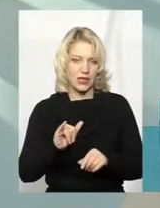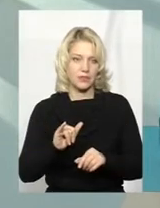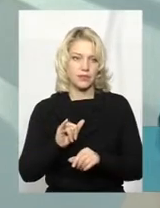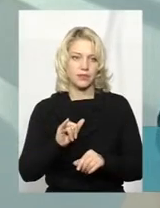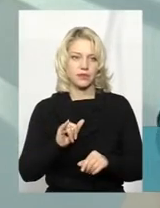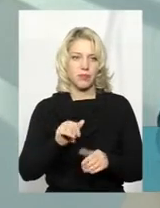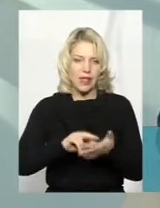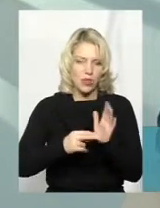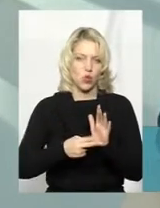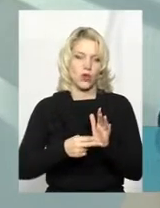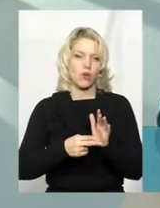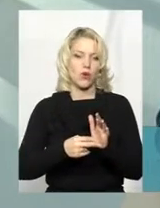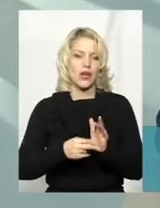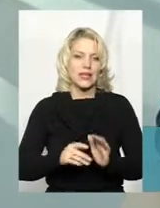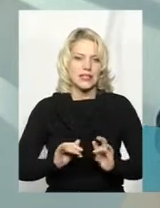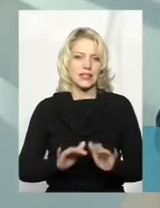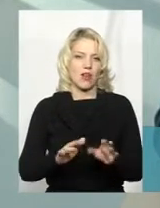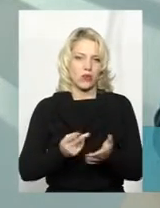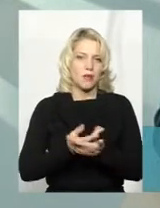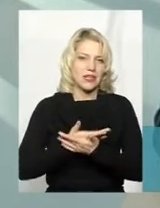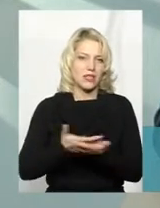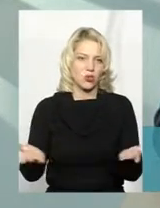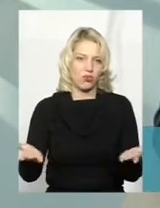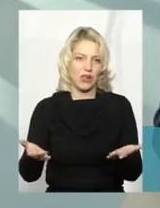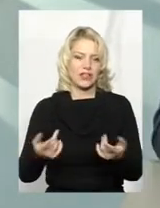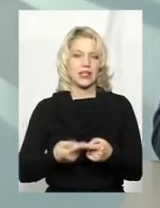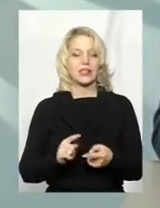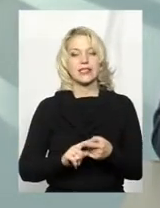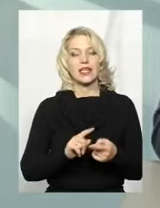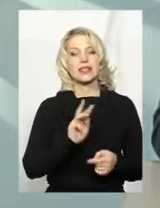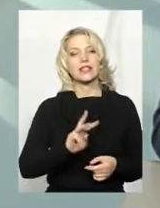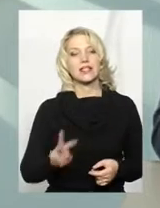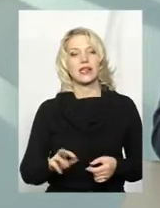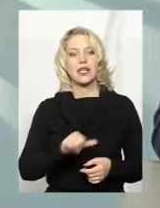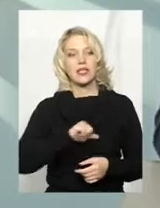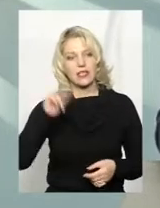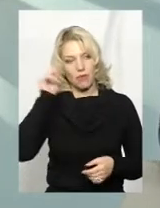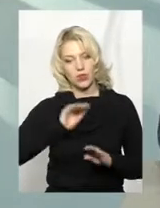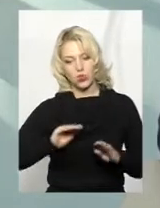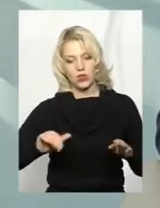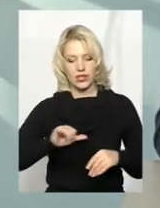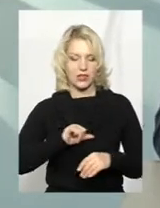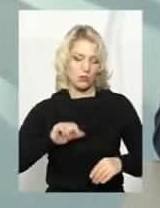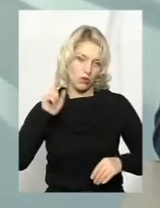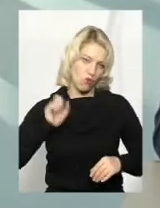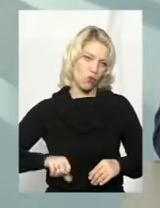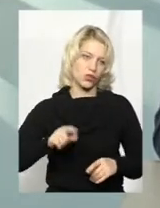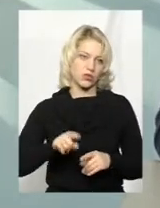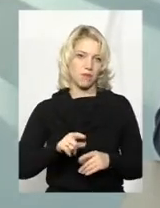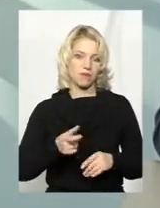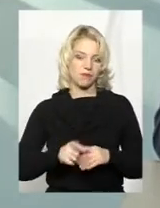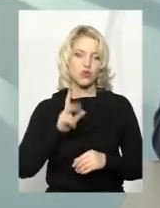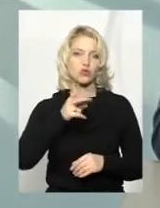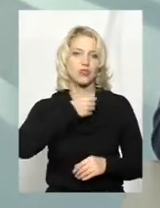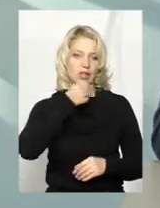низку заходів, тобто презентувати цей сайт. Самі школярі ж навіть можуть, розумію, з більш старшого